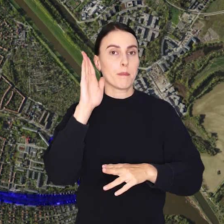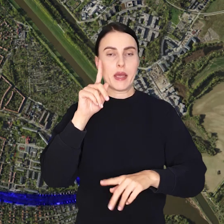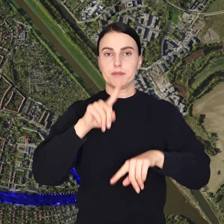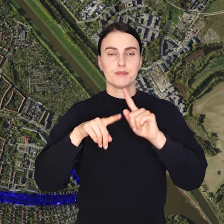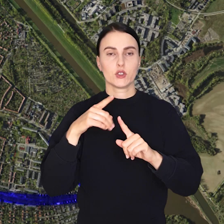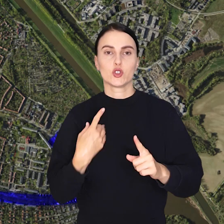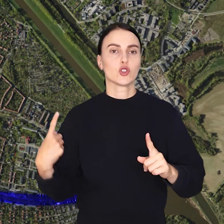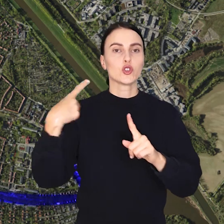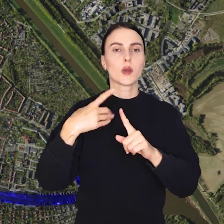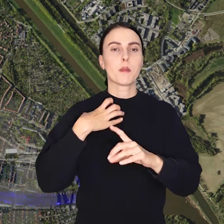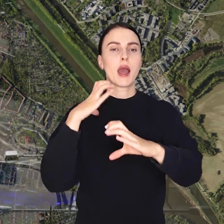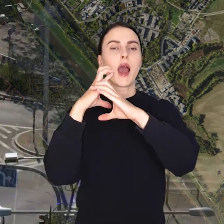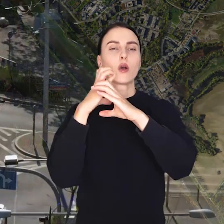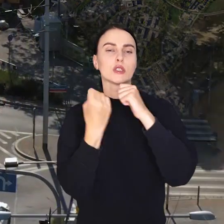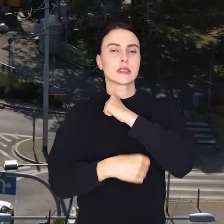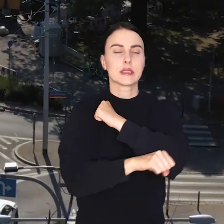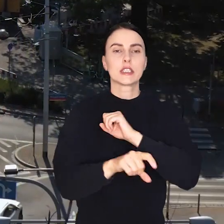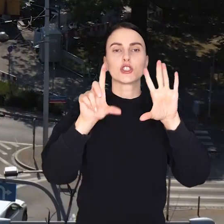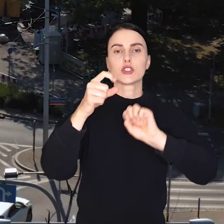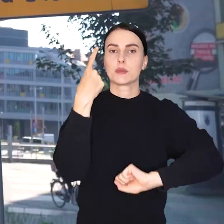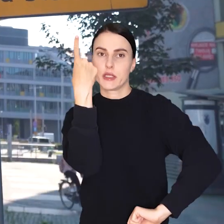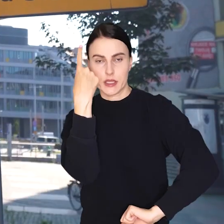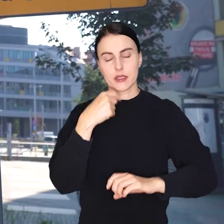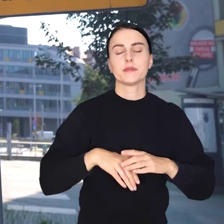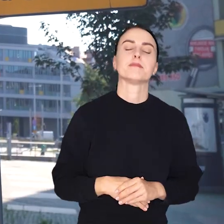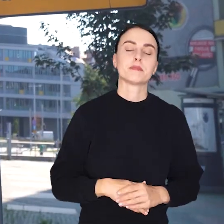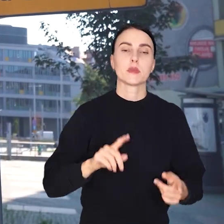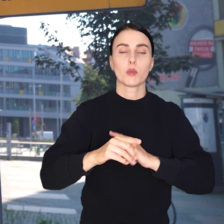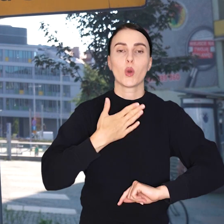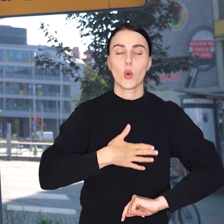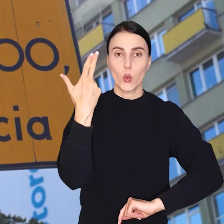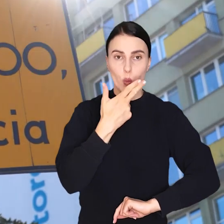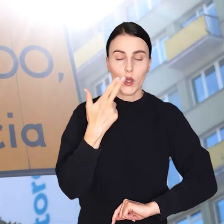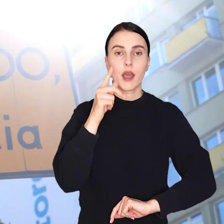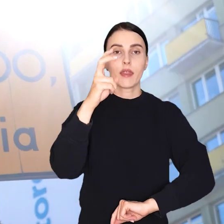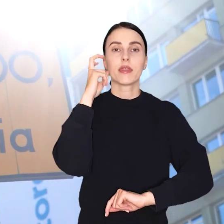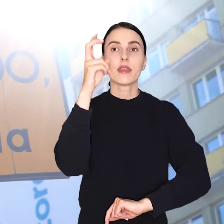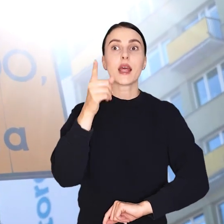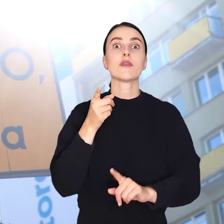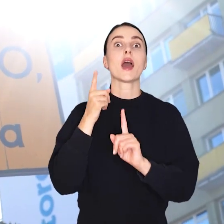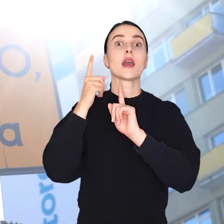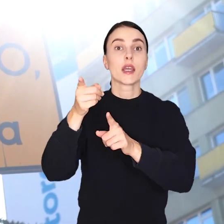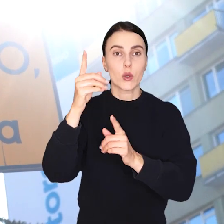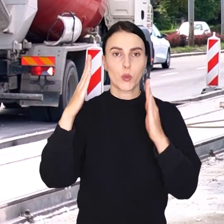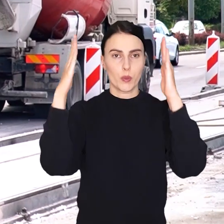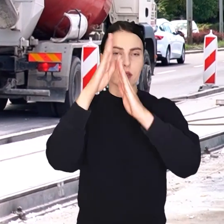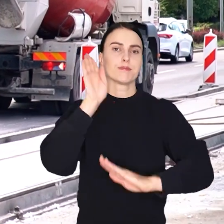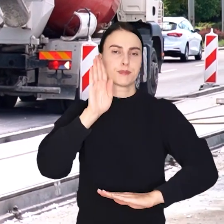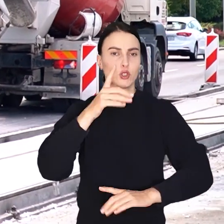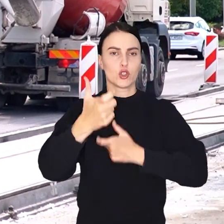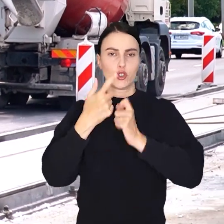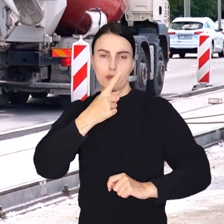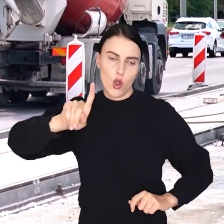kursowały autobusy zastępcze linii 701. Po weekendzie tramwaje w kierunku Biskupina nadal będą jeździły